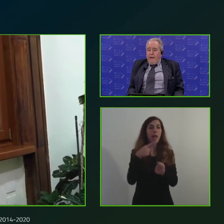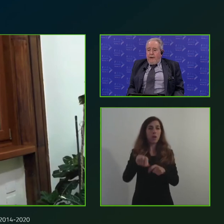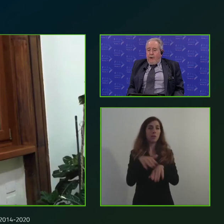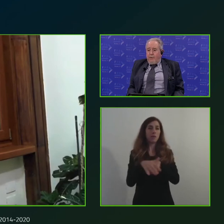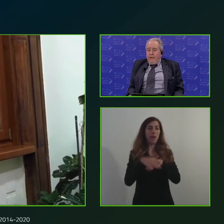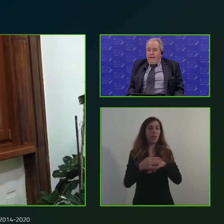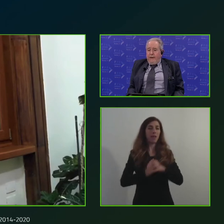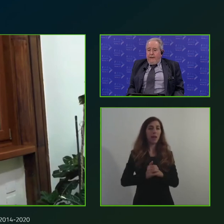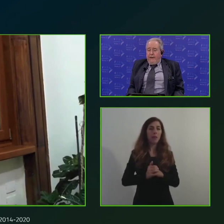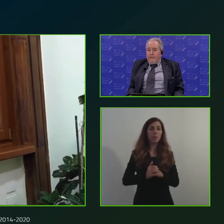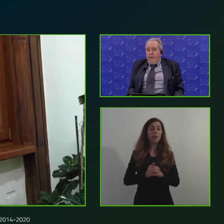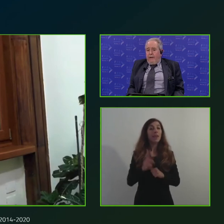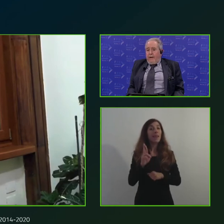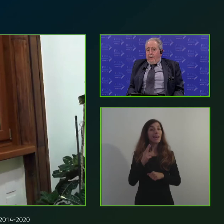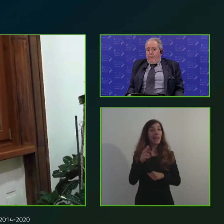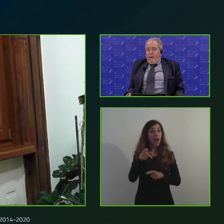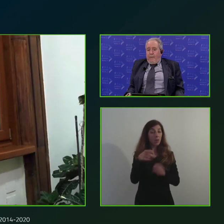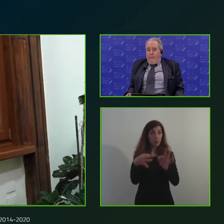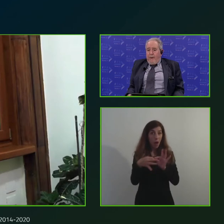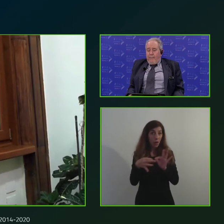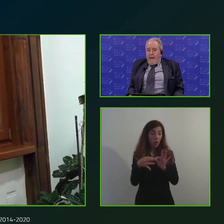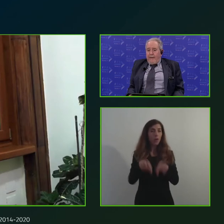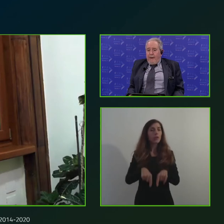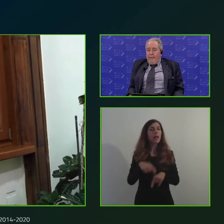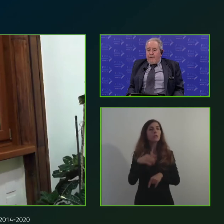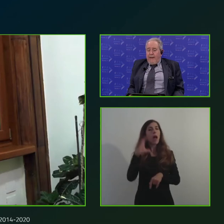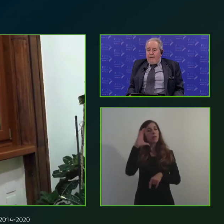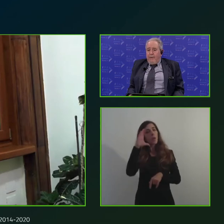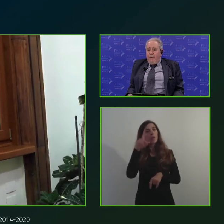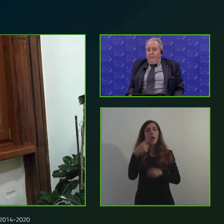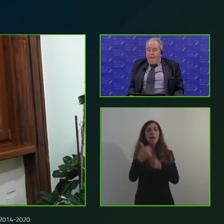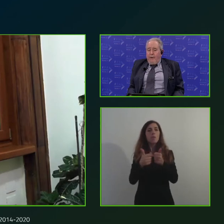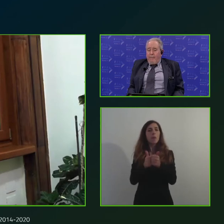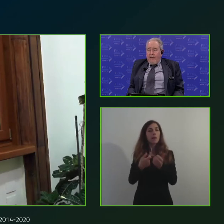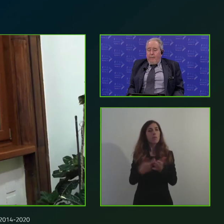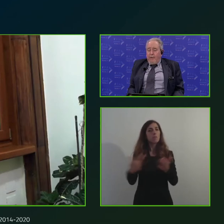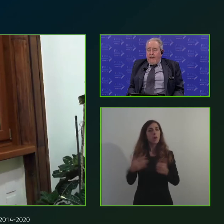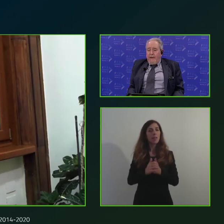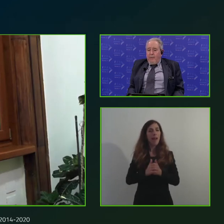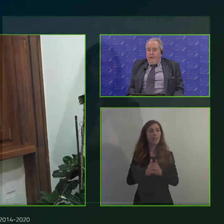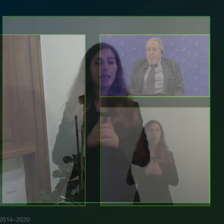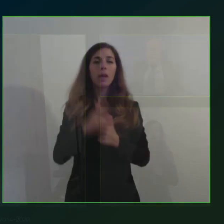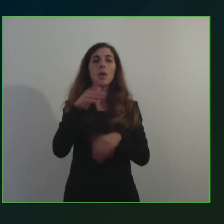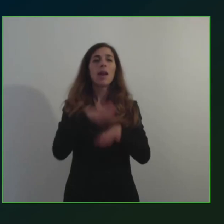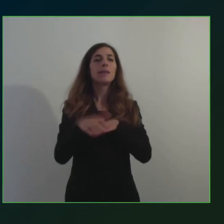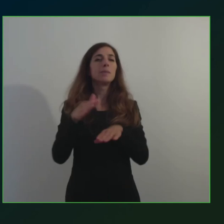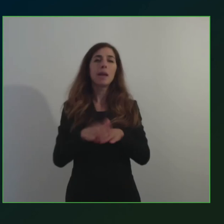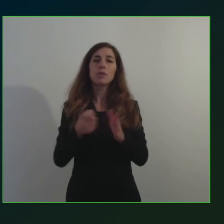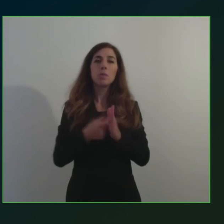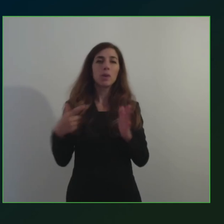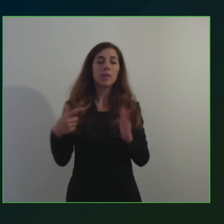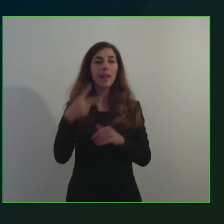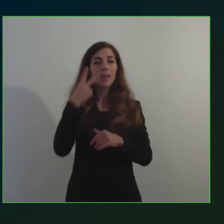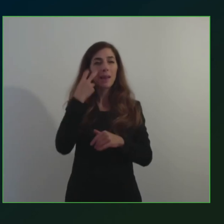sei d'accordo e sentirei adesso un partner importante un esperto importante di politiche partenariali